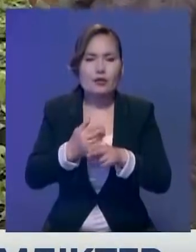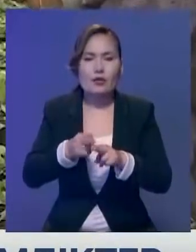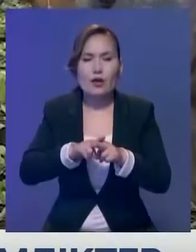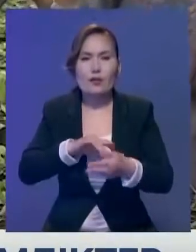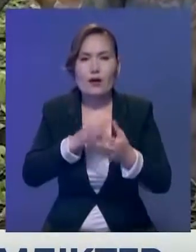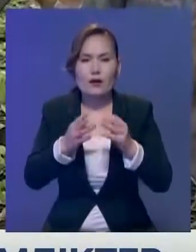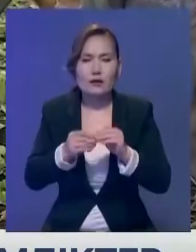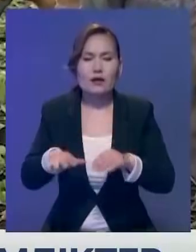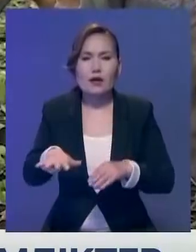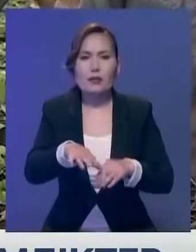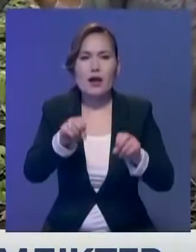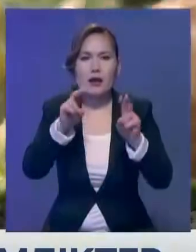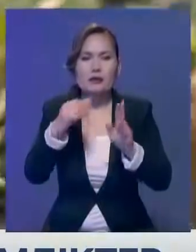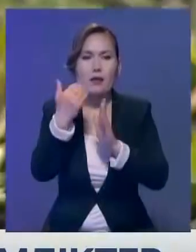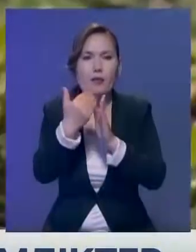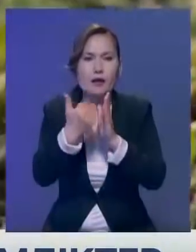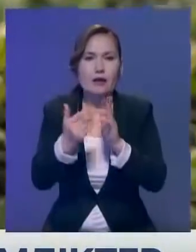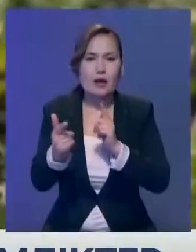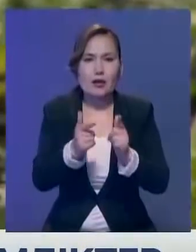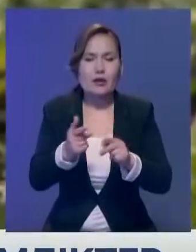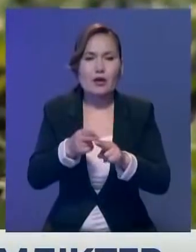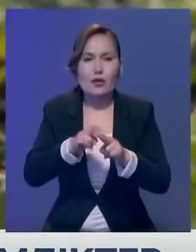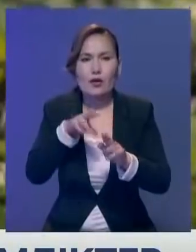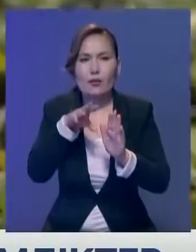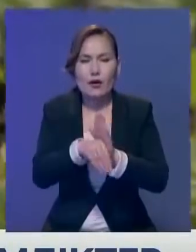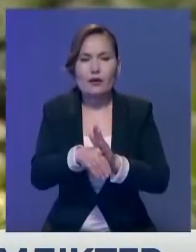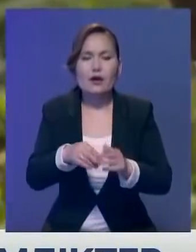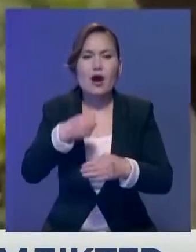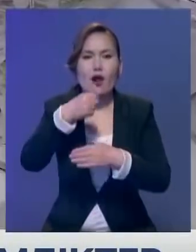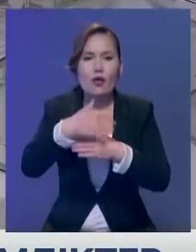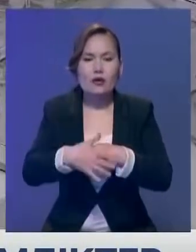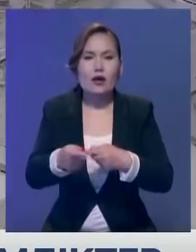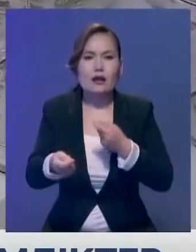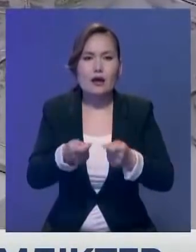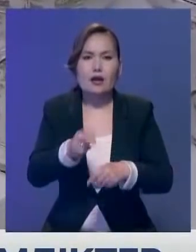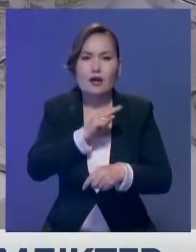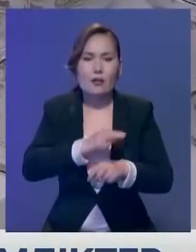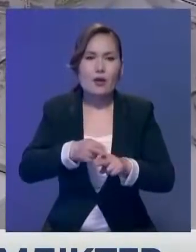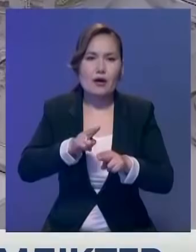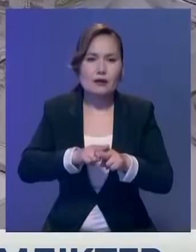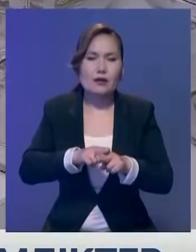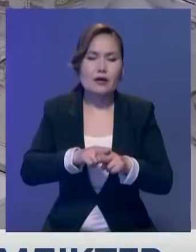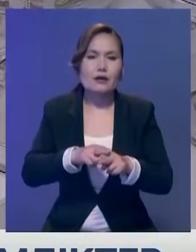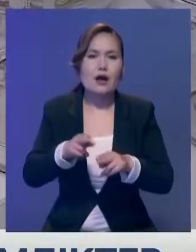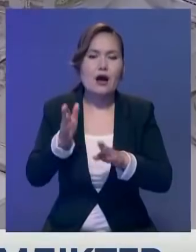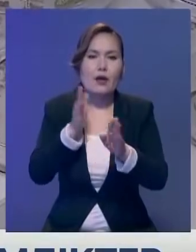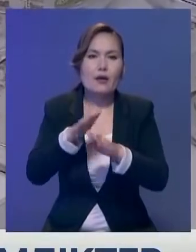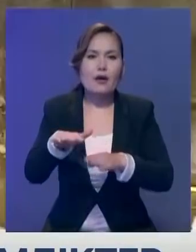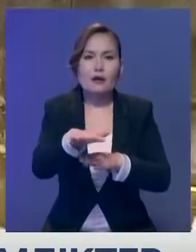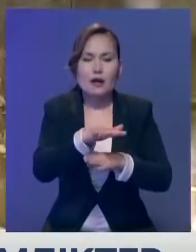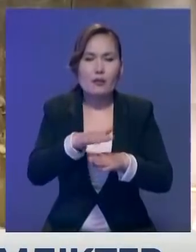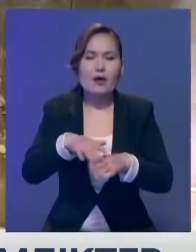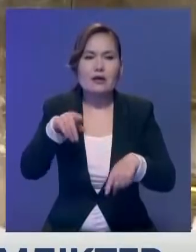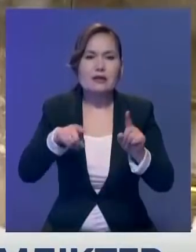биобан құру бойынша арнайы бағдырлама әзірдеген. Оның аясында орталық қызметкерлері әртүрлі қорықтарға барып, табиғатта серек